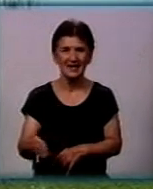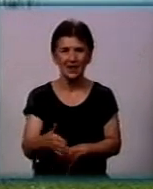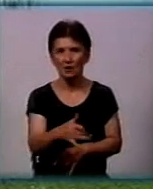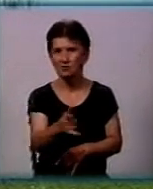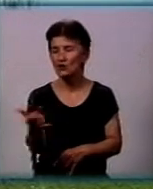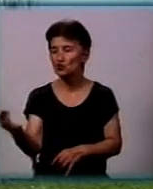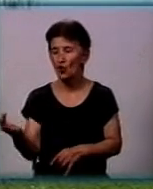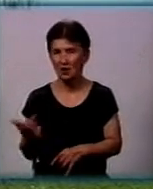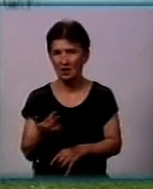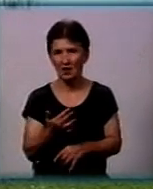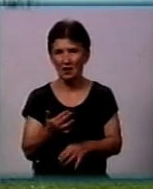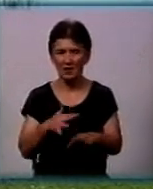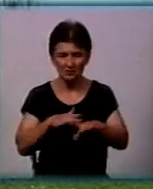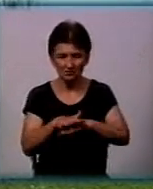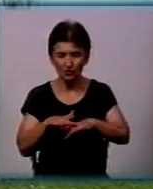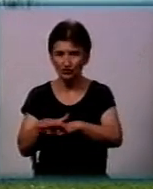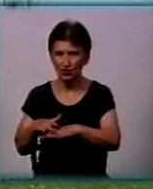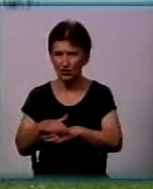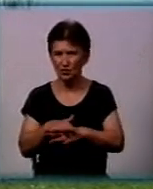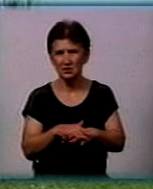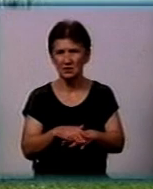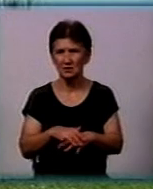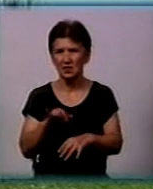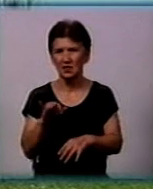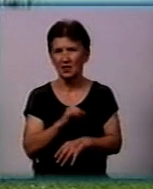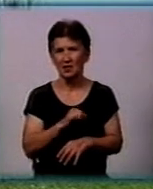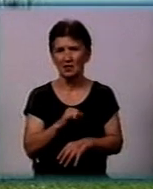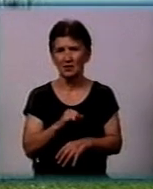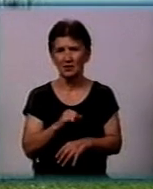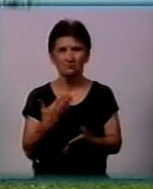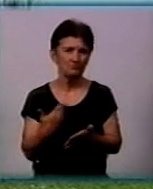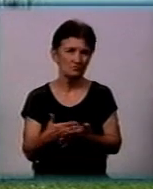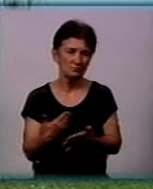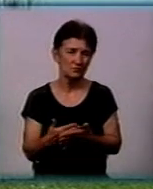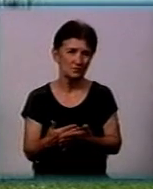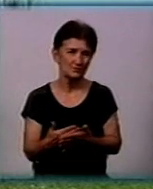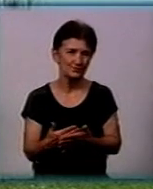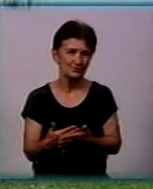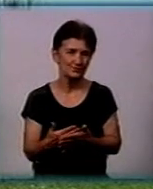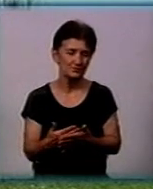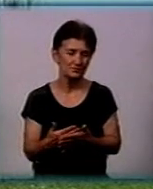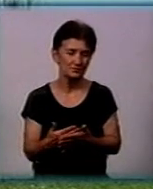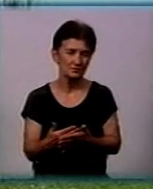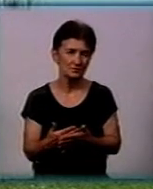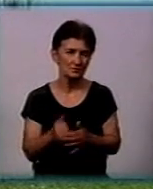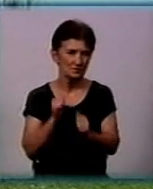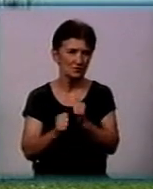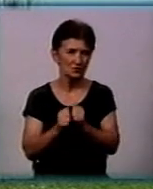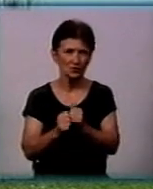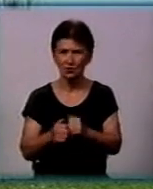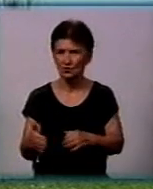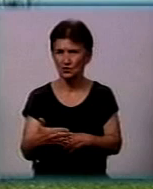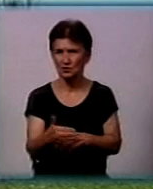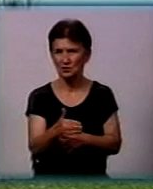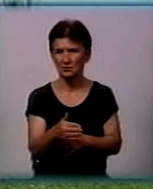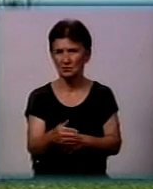висчитується формулами, і потім підсчитується риба, наприклад, там, каждая риба стоїть, ну,